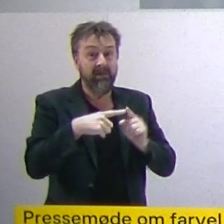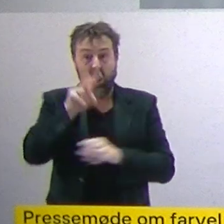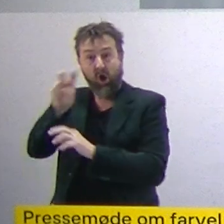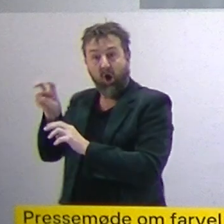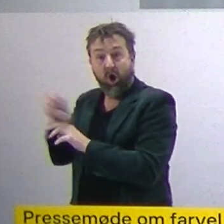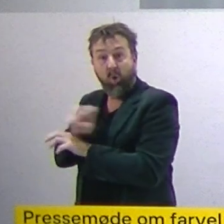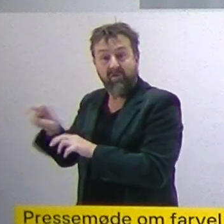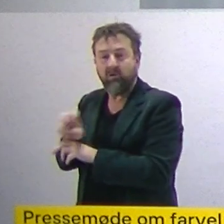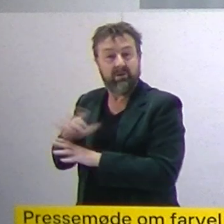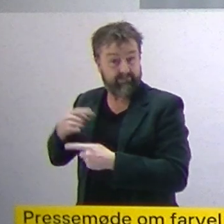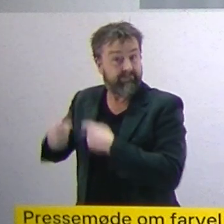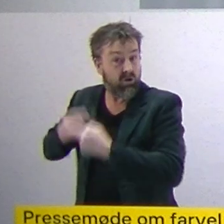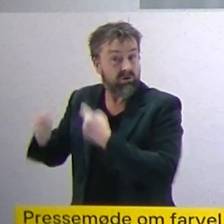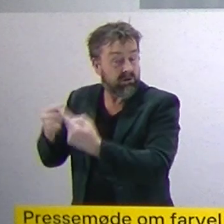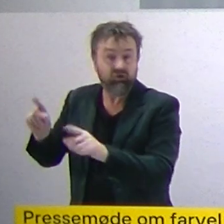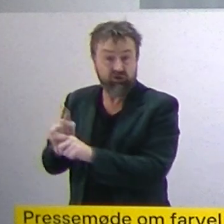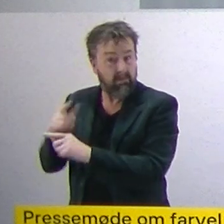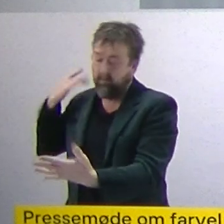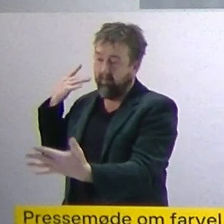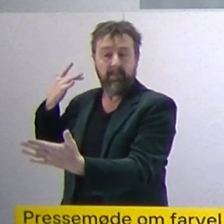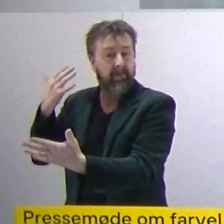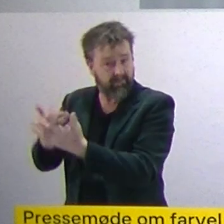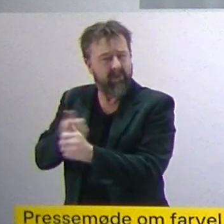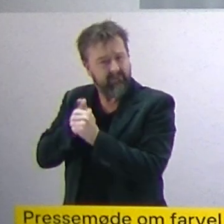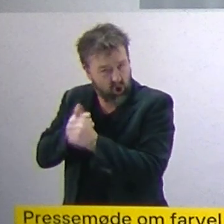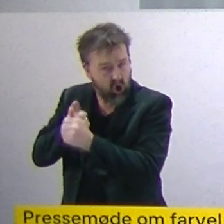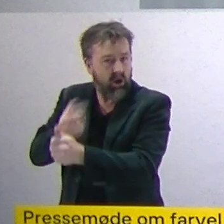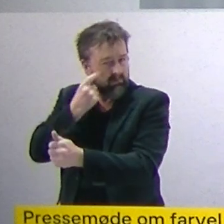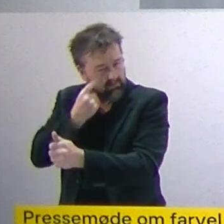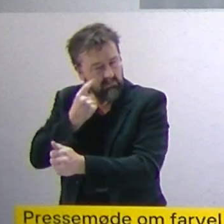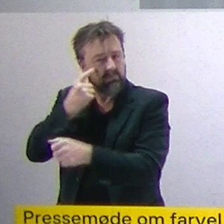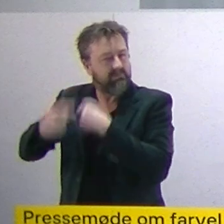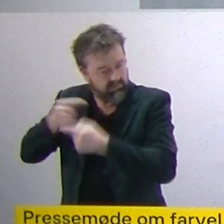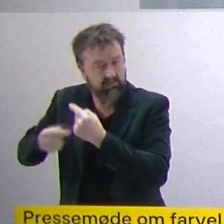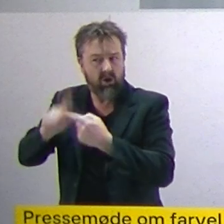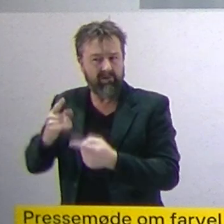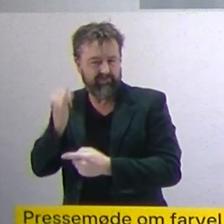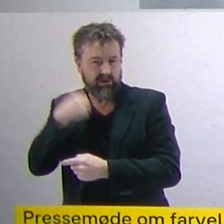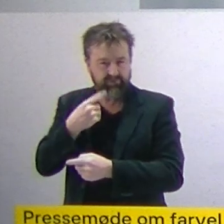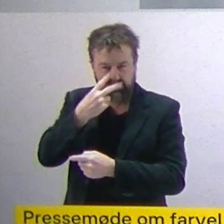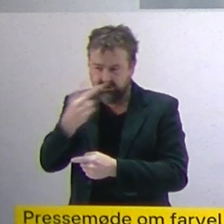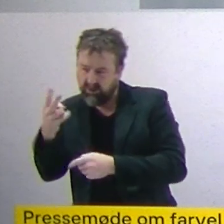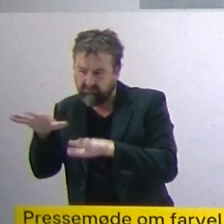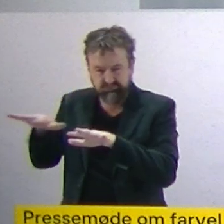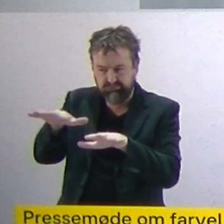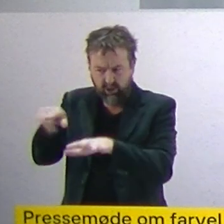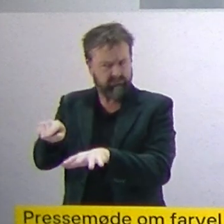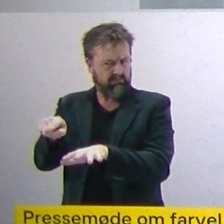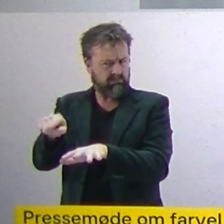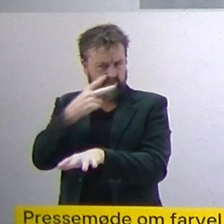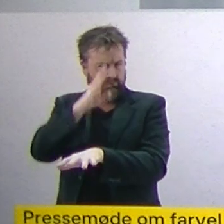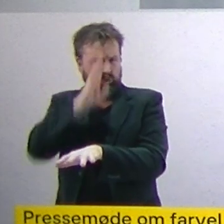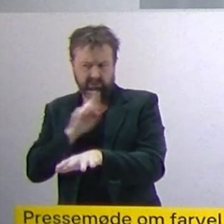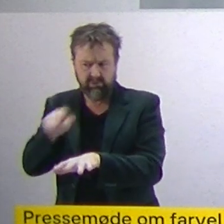virus på den måde, som vi hele tiden har gjort, og følge smittesituationen. Og vi skal nok sige til, hvis der er, at der skulle ske noget, som bekymrer os.